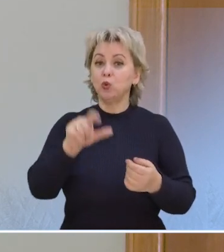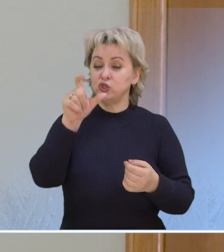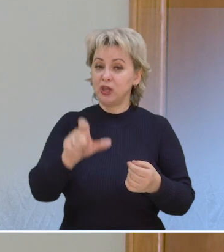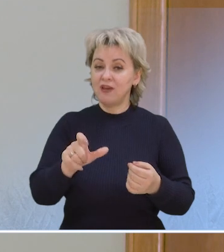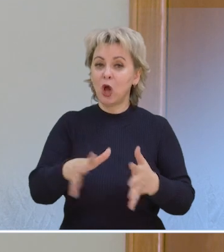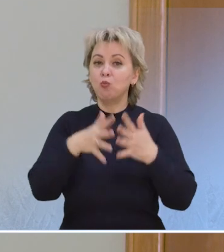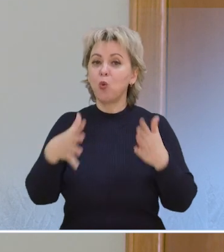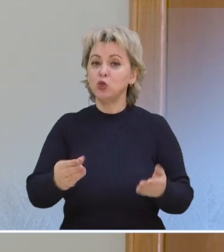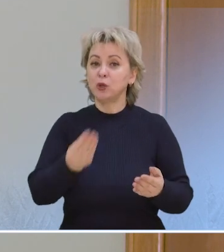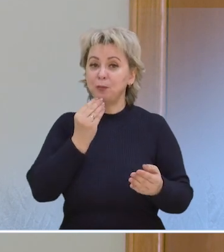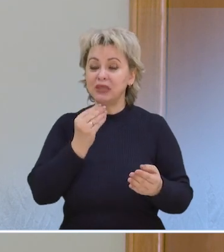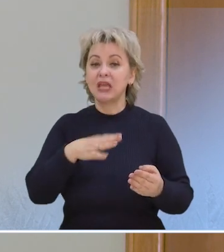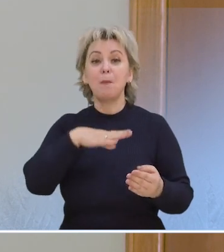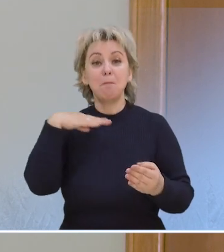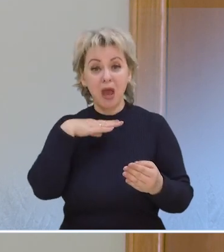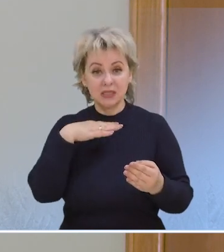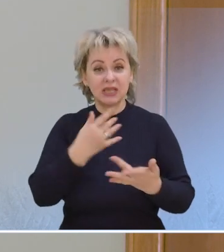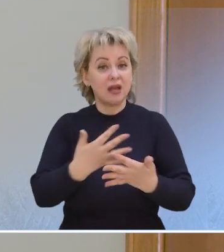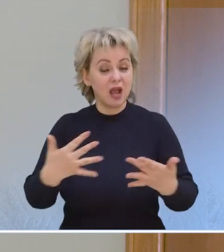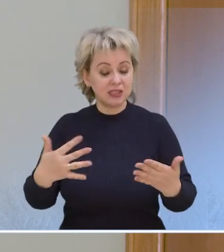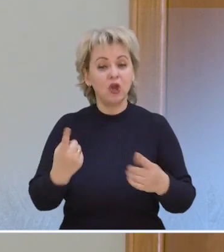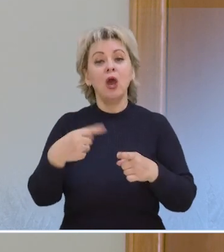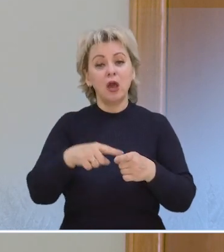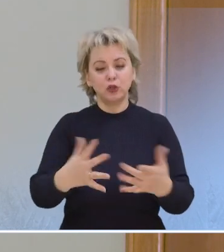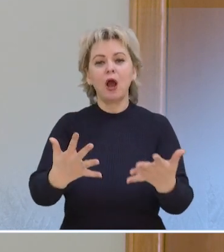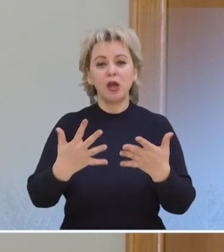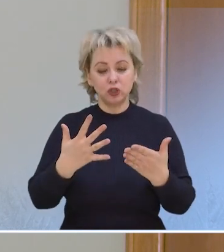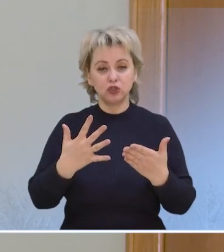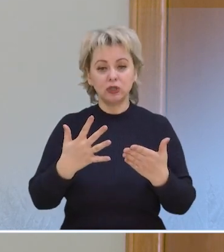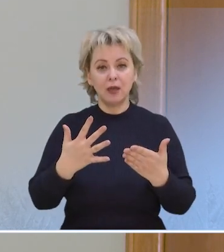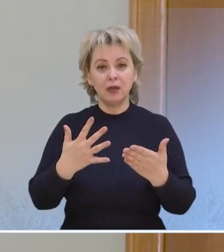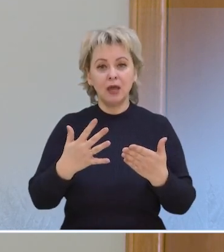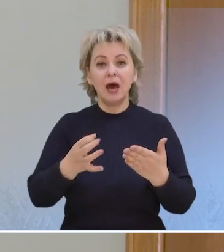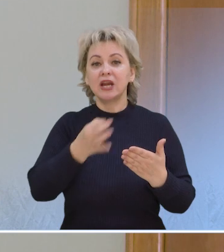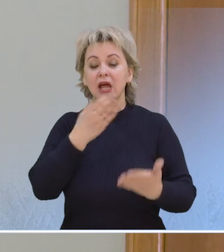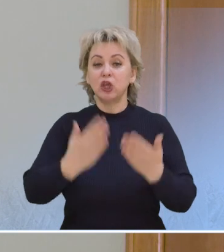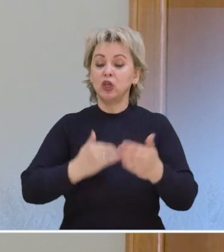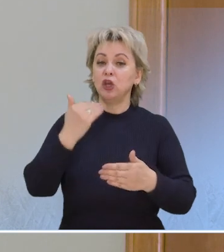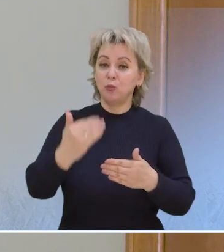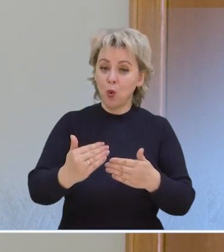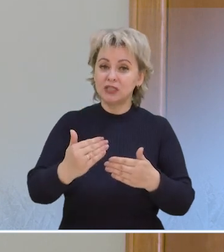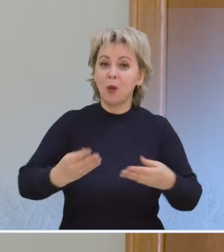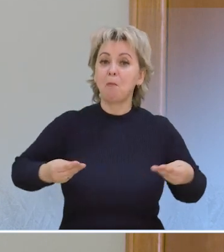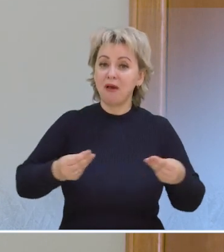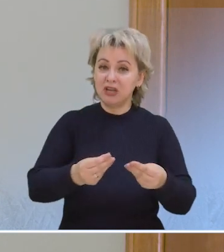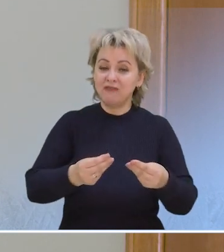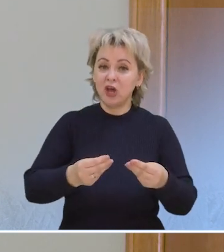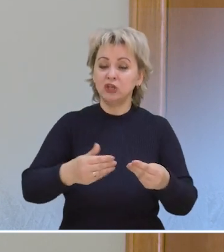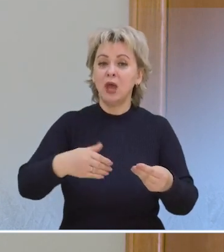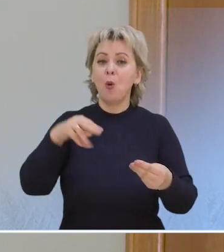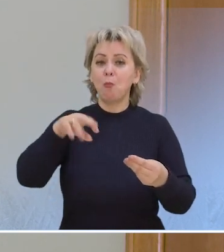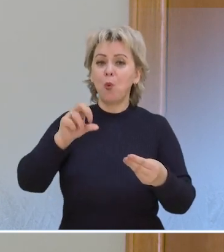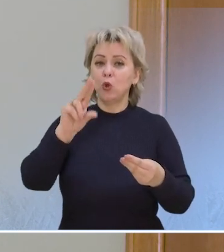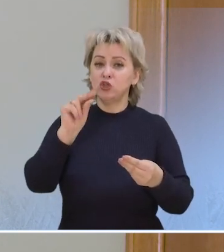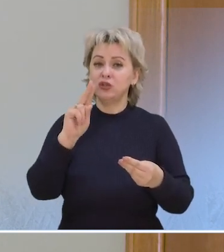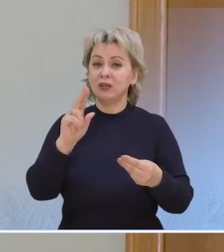человека превалирует в питании белки, например, мясная продукция, то это, конечно, рано или поздно даст о себе знать мочеполовая